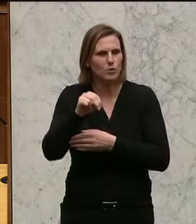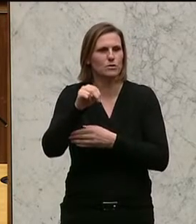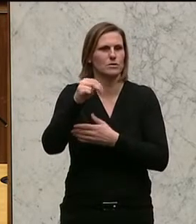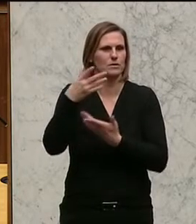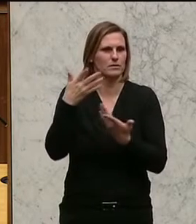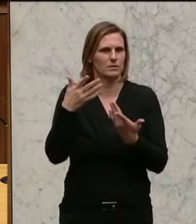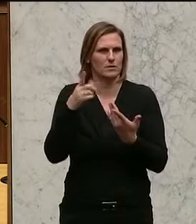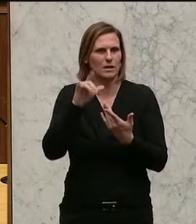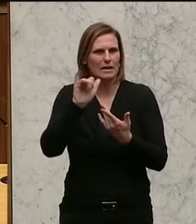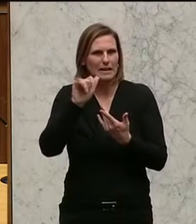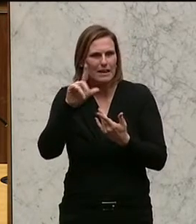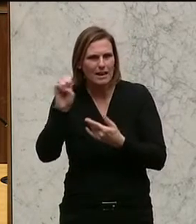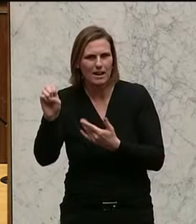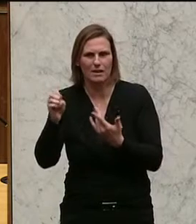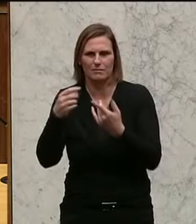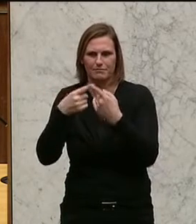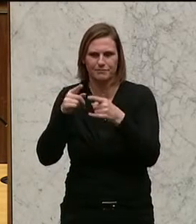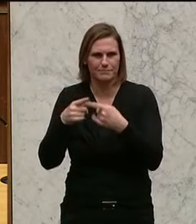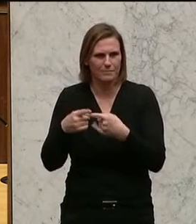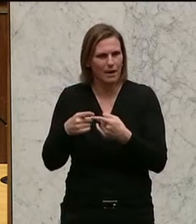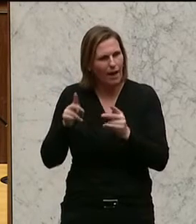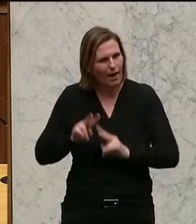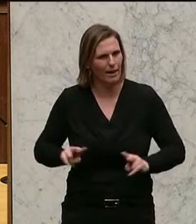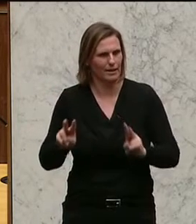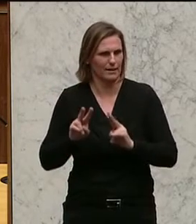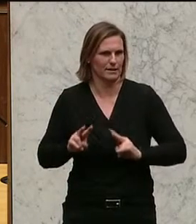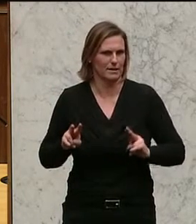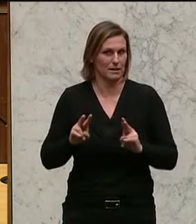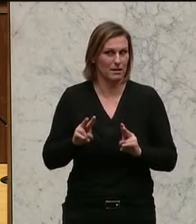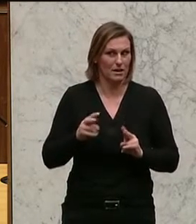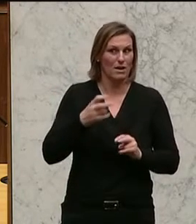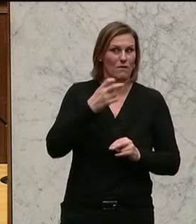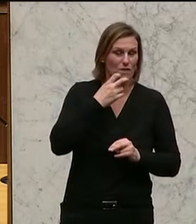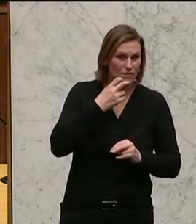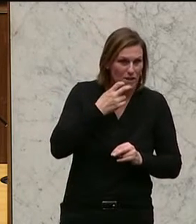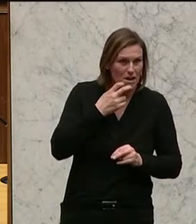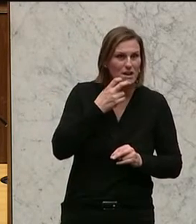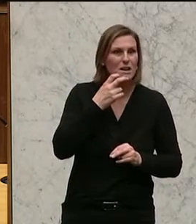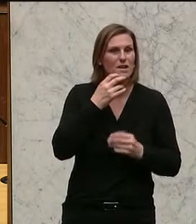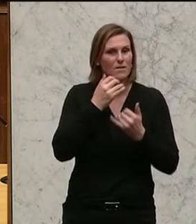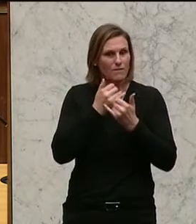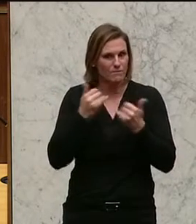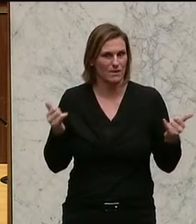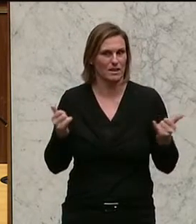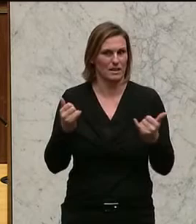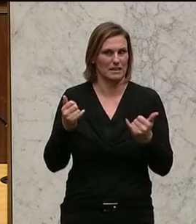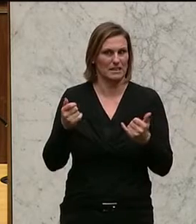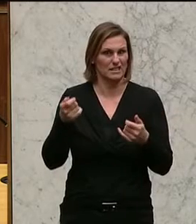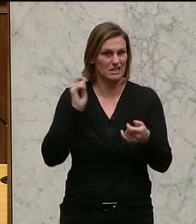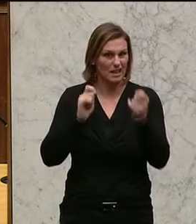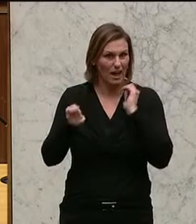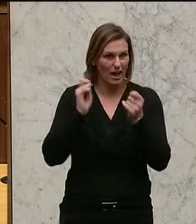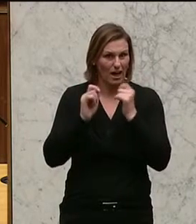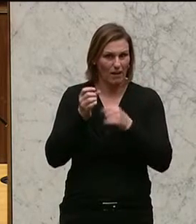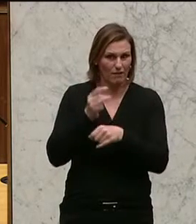Frankreichs. Wer das will, der soll das sagen. Wer das will, dass weite Teile Europas sich in Exklaven der dritten Welt verwandeln,